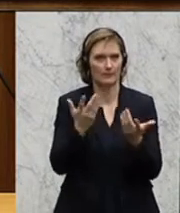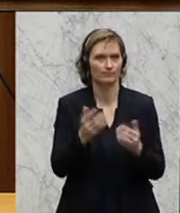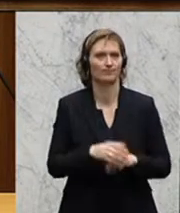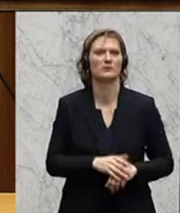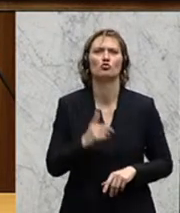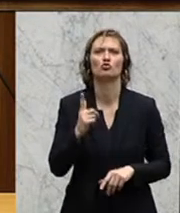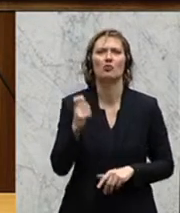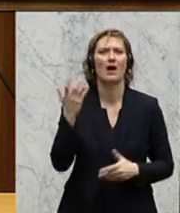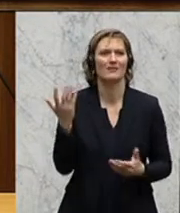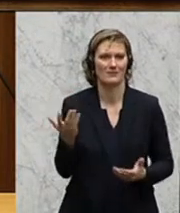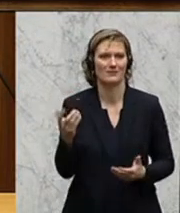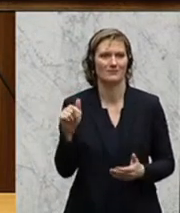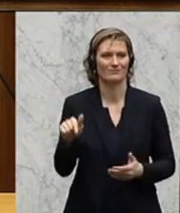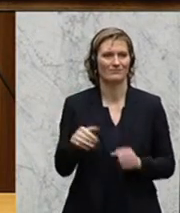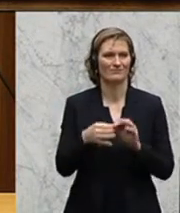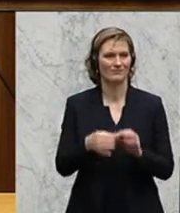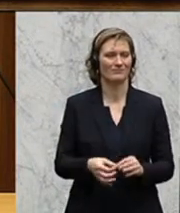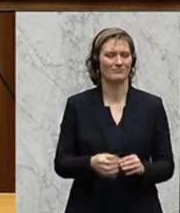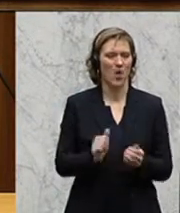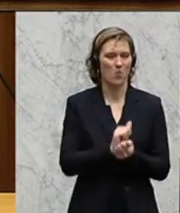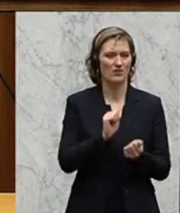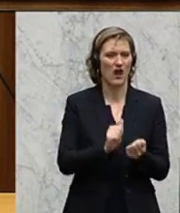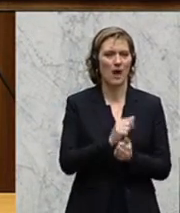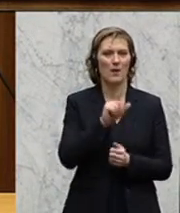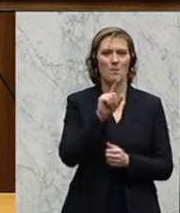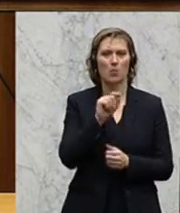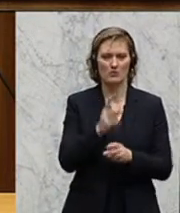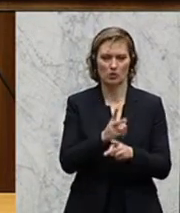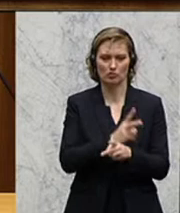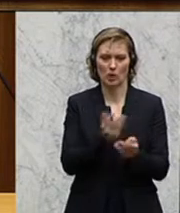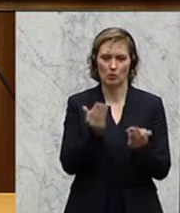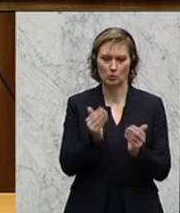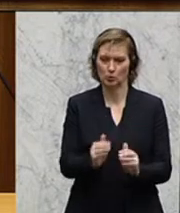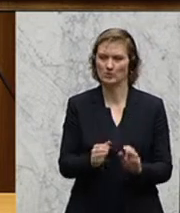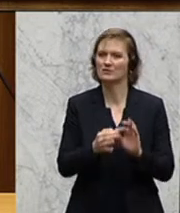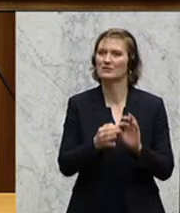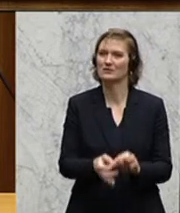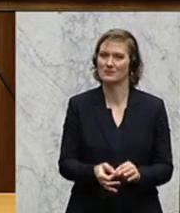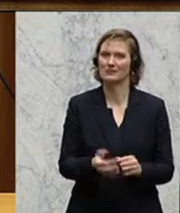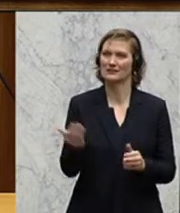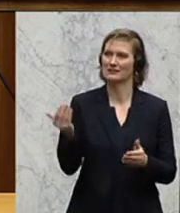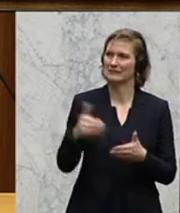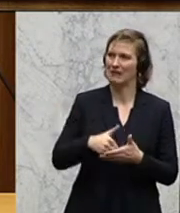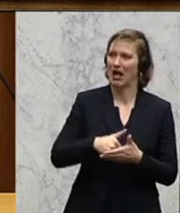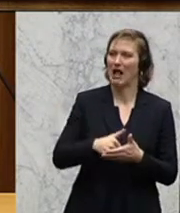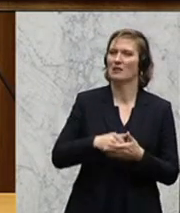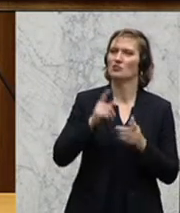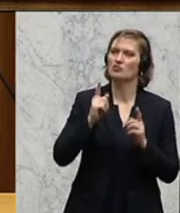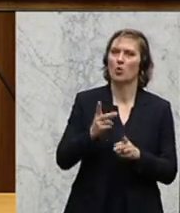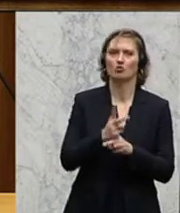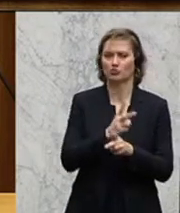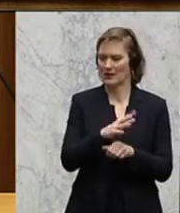Ausgangssituation ist wohl, dass die Aufgaben des polizeilichen Staatsschutzes darin begriffen sind, im